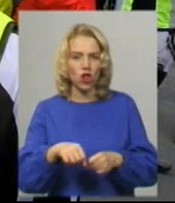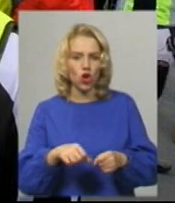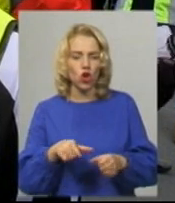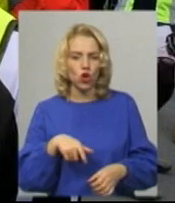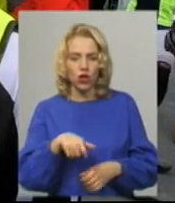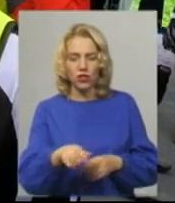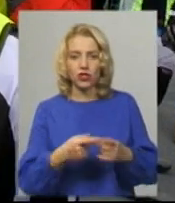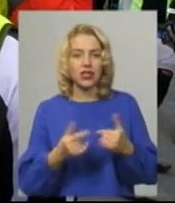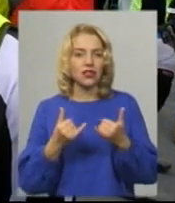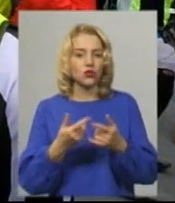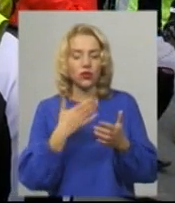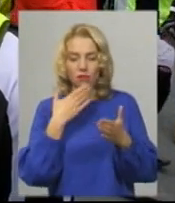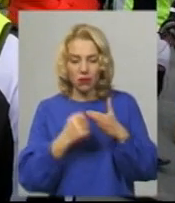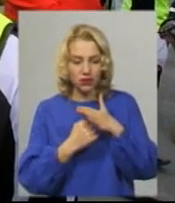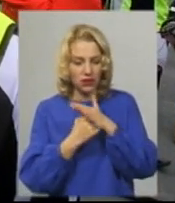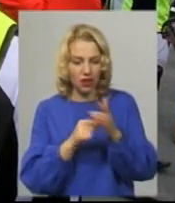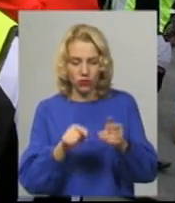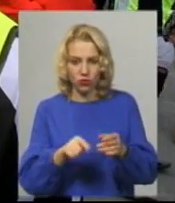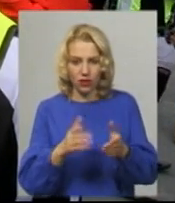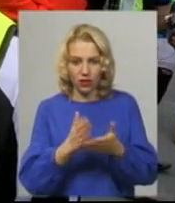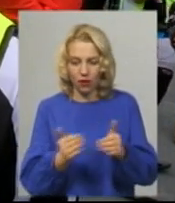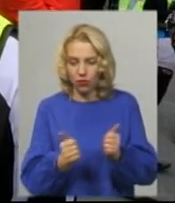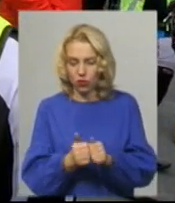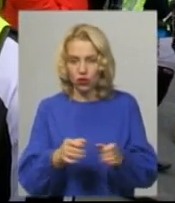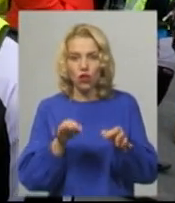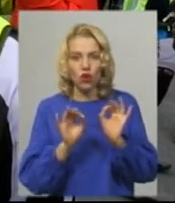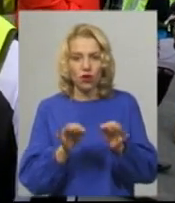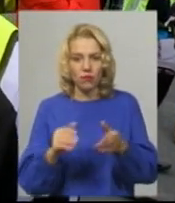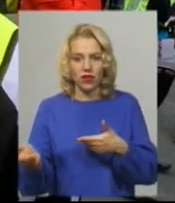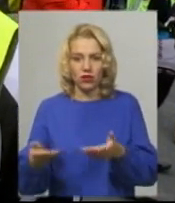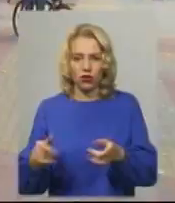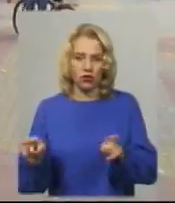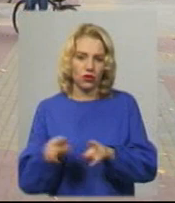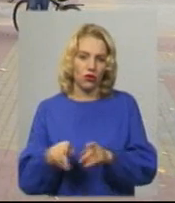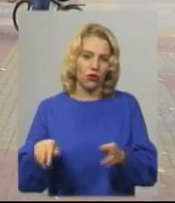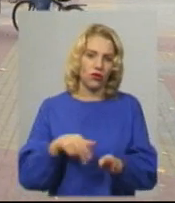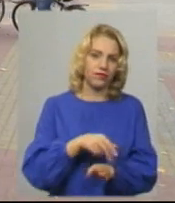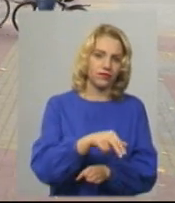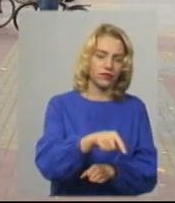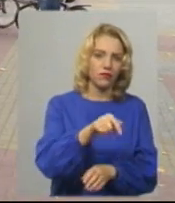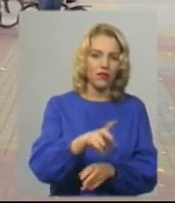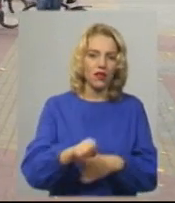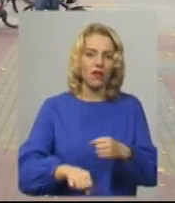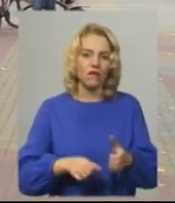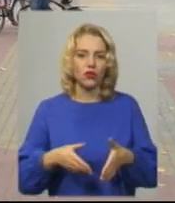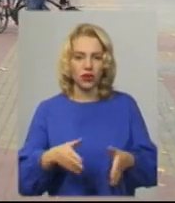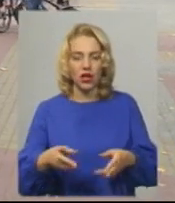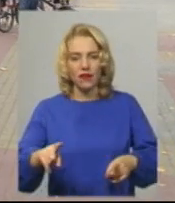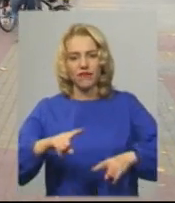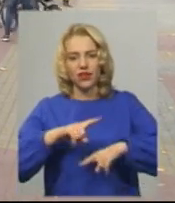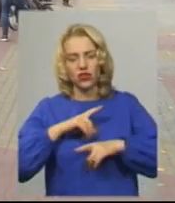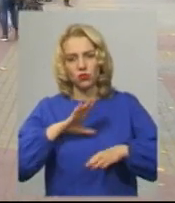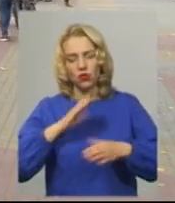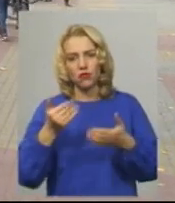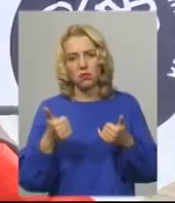і при чому для цього немає жодних підстав, тому що є поруч нормальний тротуар, але люди все одно ходять по велодоріжкам. Фінішувала велоколона біля кінотеатру Шевченка,